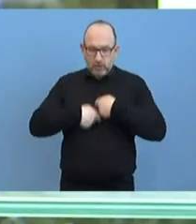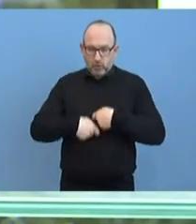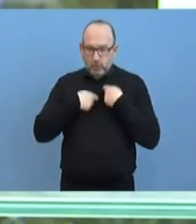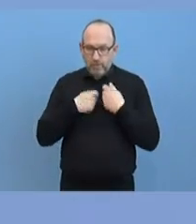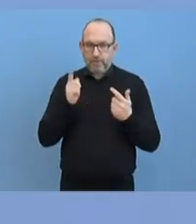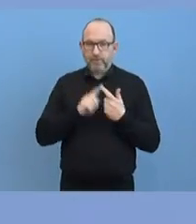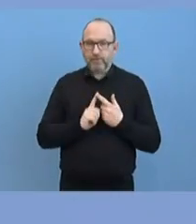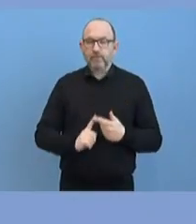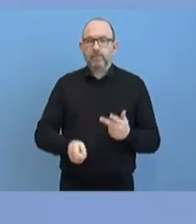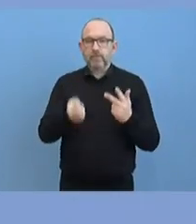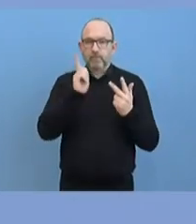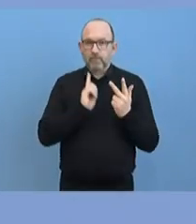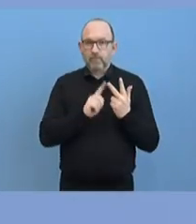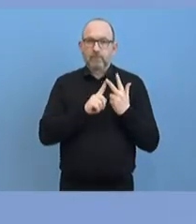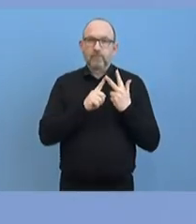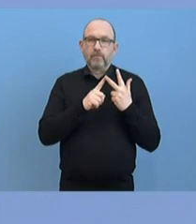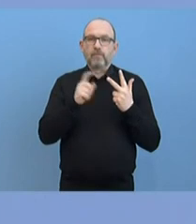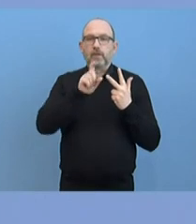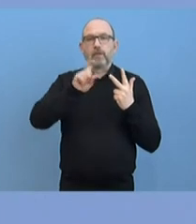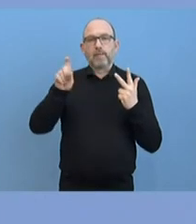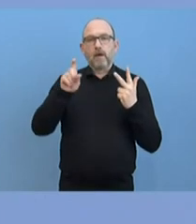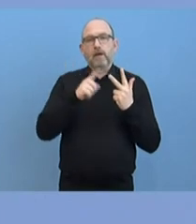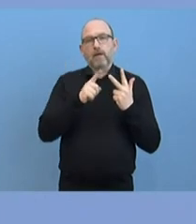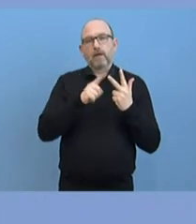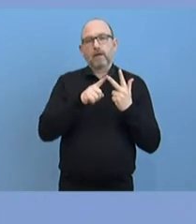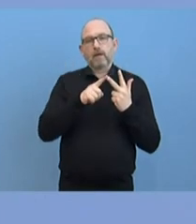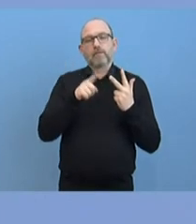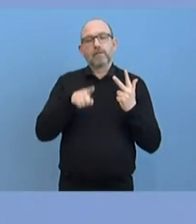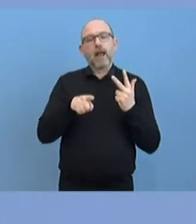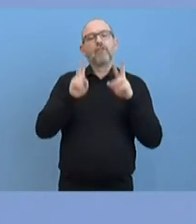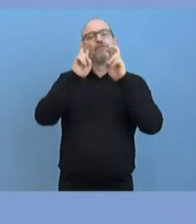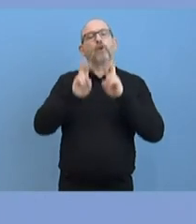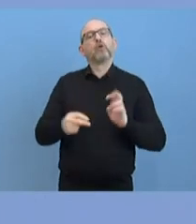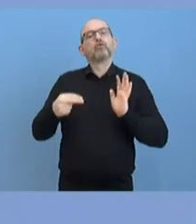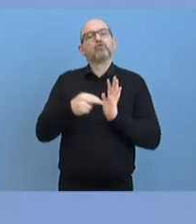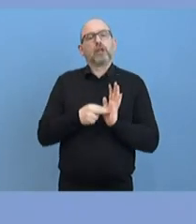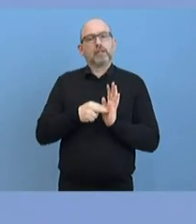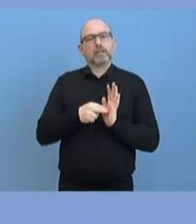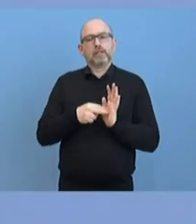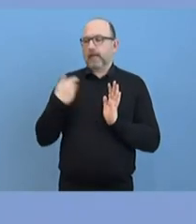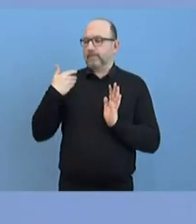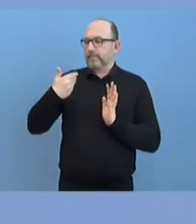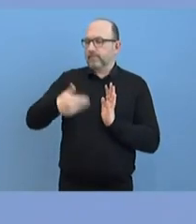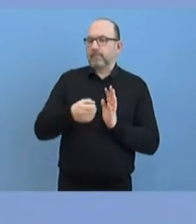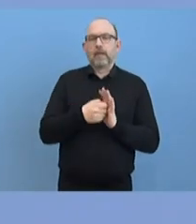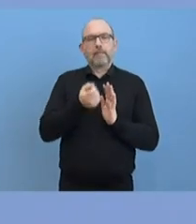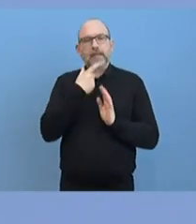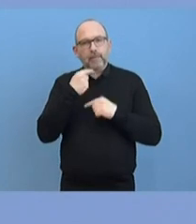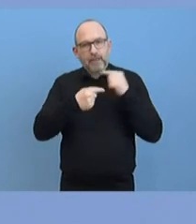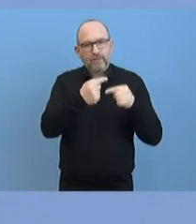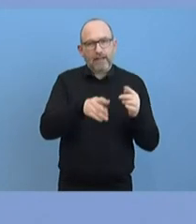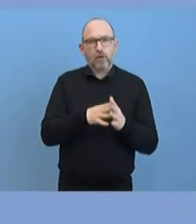Dann geht es, dritter Punkt, darum, den Stand der Forschung zur Entwicklung von Medikamenten, zur Entwicklung von